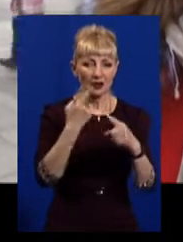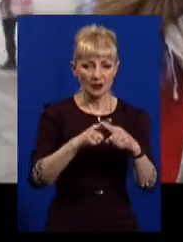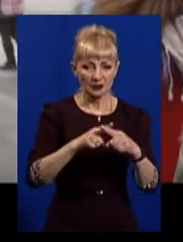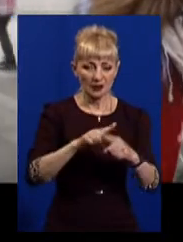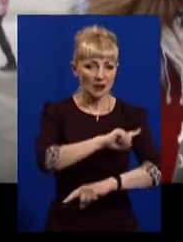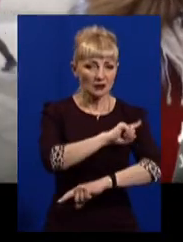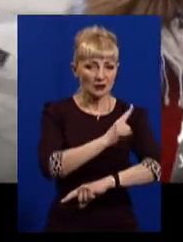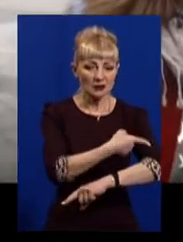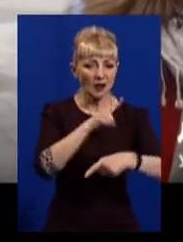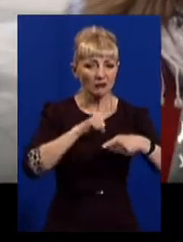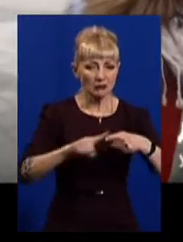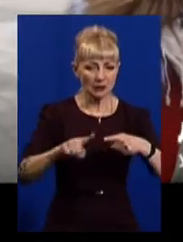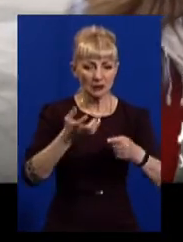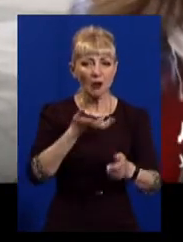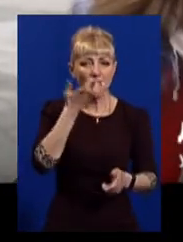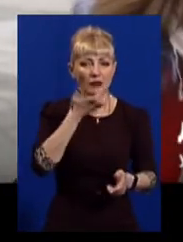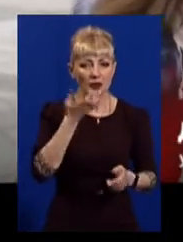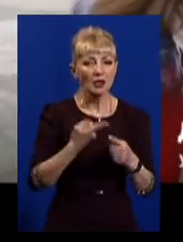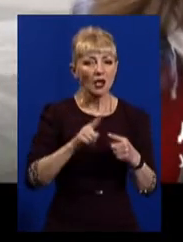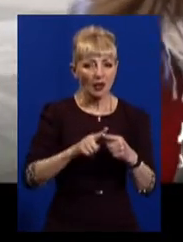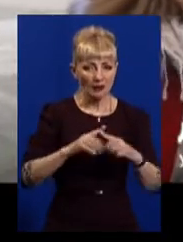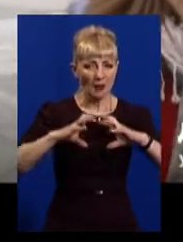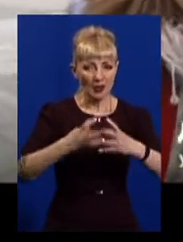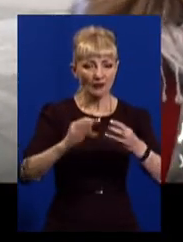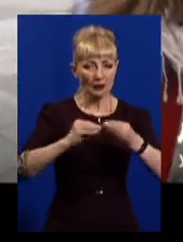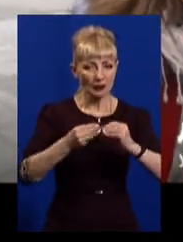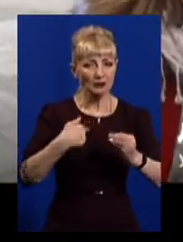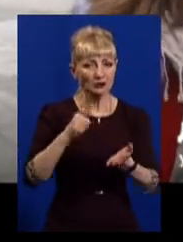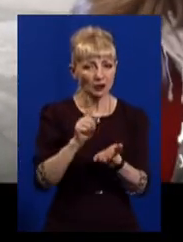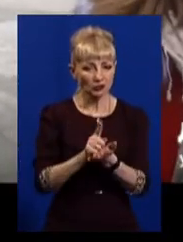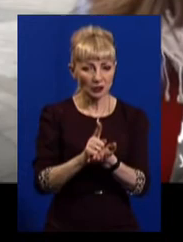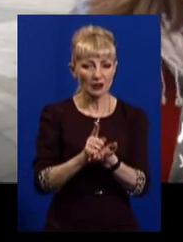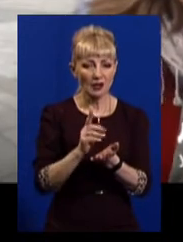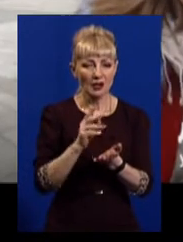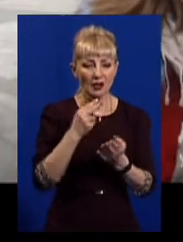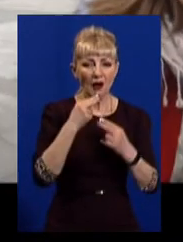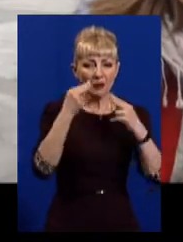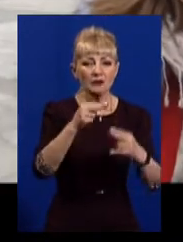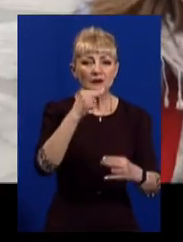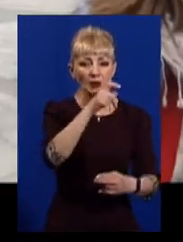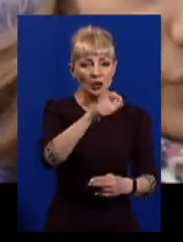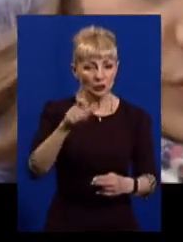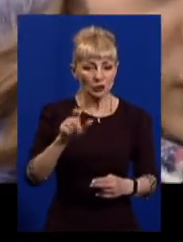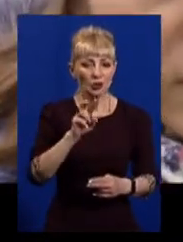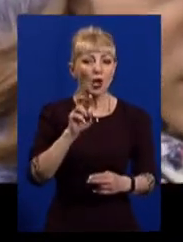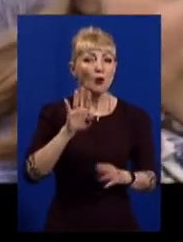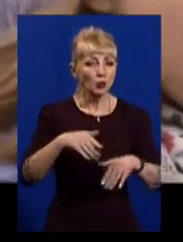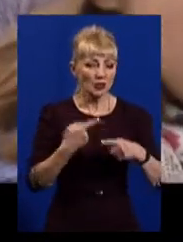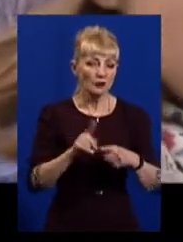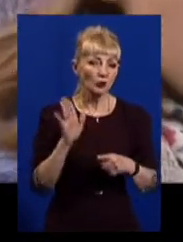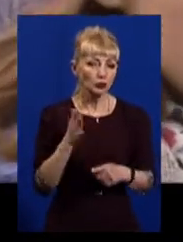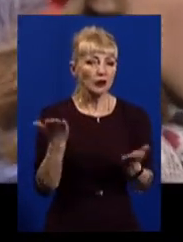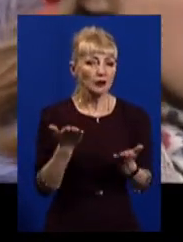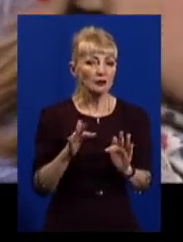Я вважаю, що це глобальна проблема, і ми маємо залучити людей, щоб вони звернули увагу. І вже після цього будуть якісь дії. Щоб люди